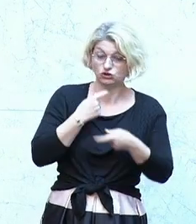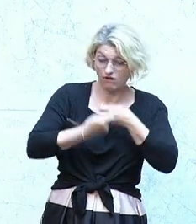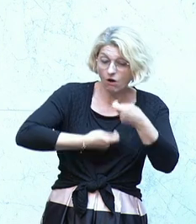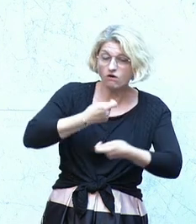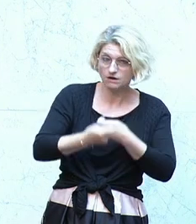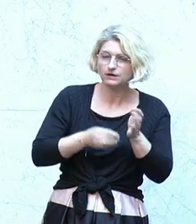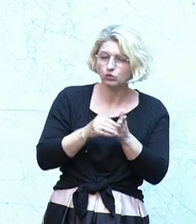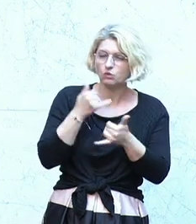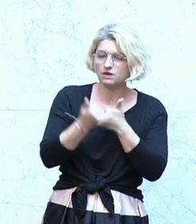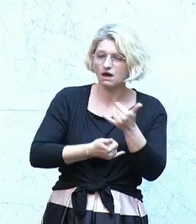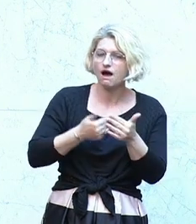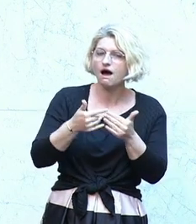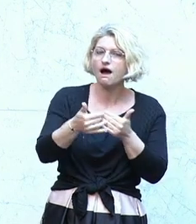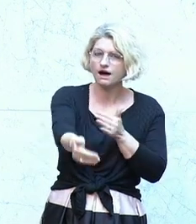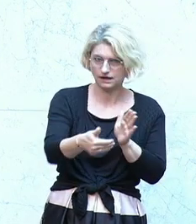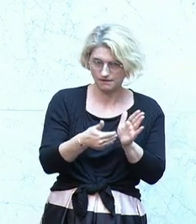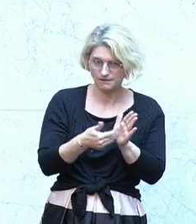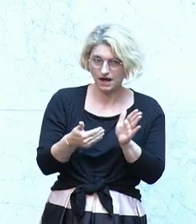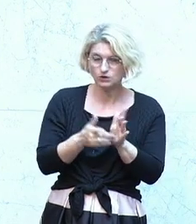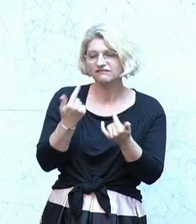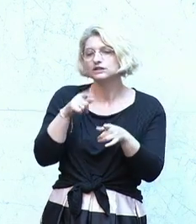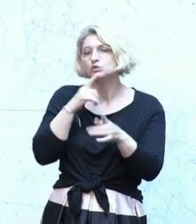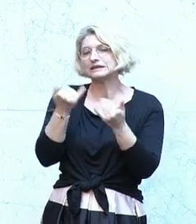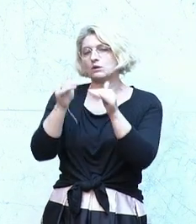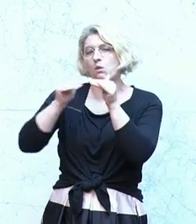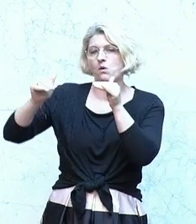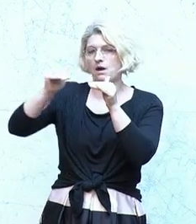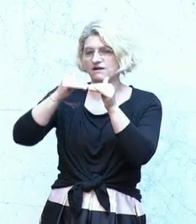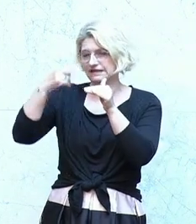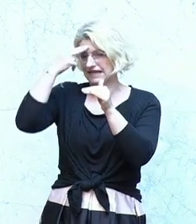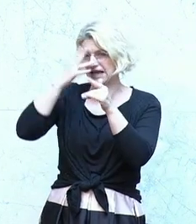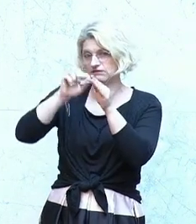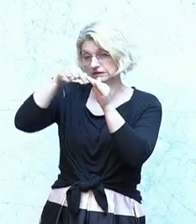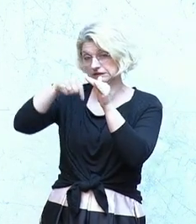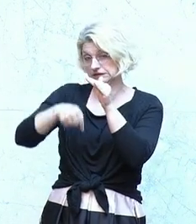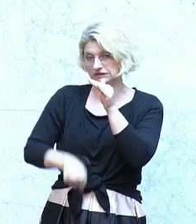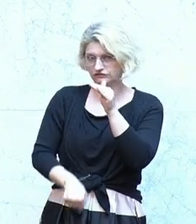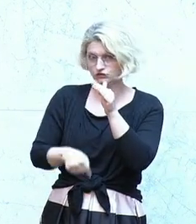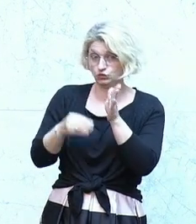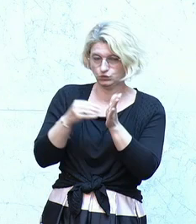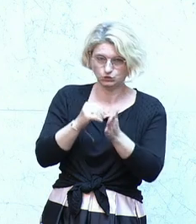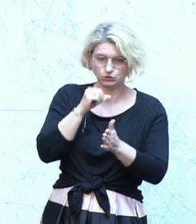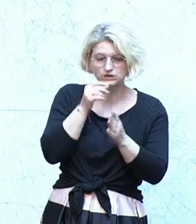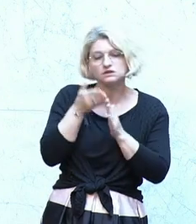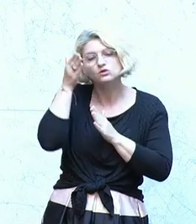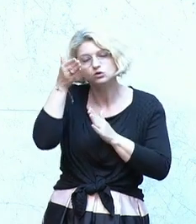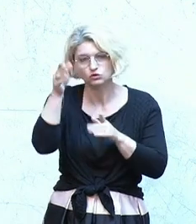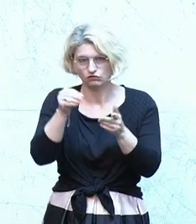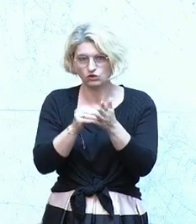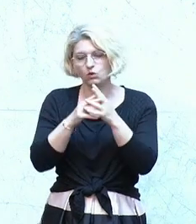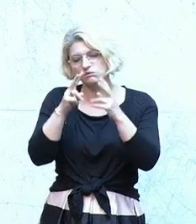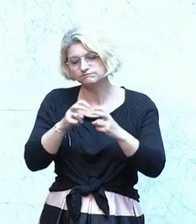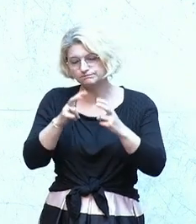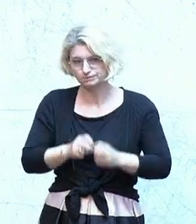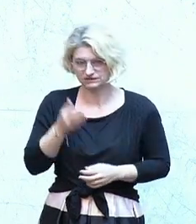dauern. Es ist die Geschichte eines Eisbergs, von dem wir erst die Spitze kennen. Die restlichen Kapitel wird die nahe Zukunft schreiben.